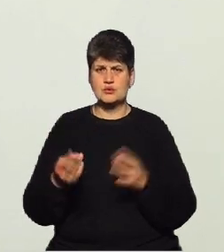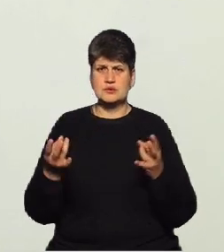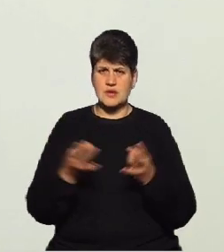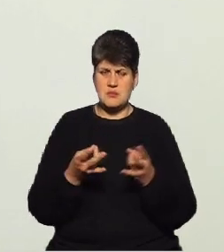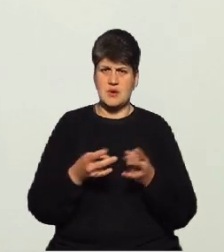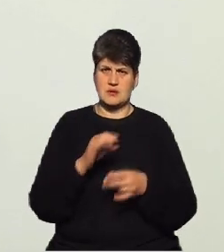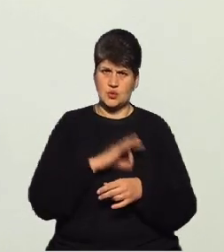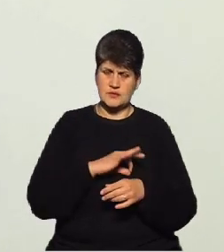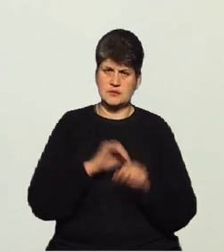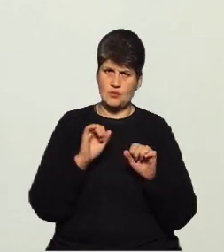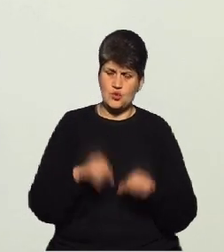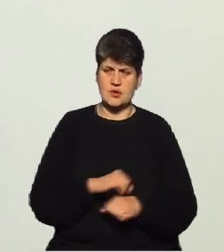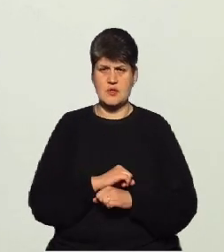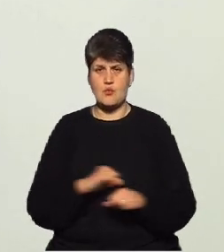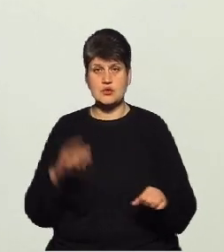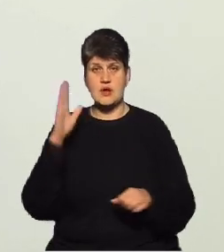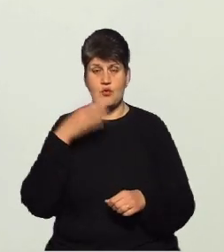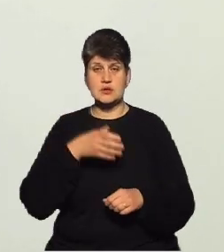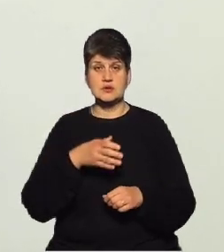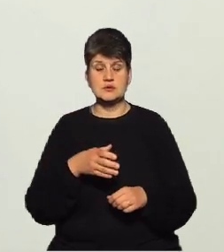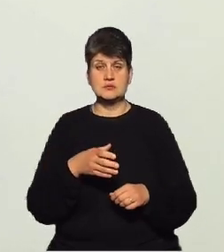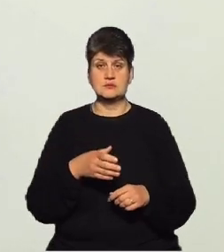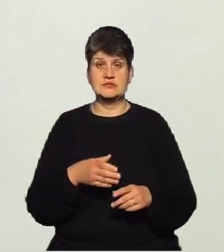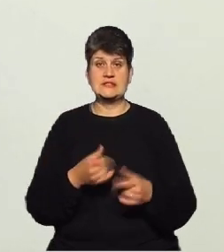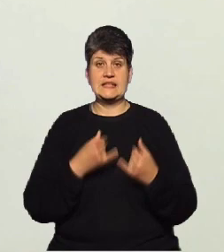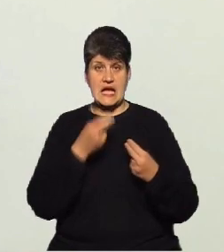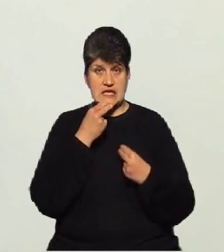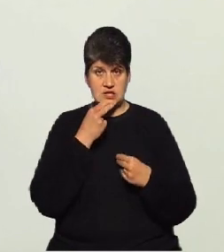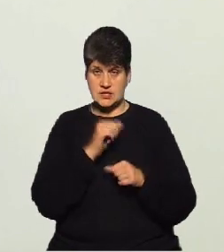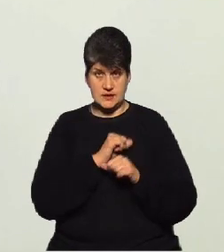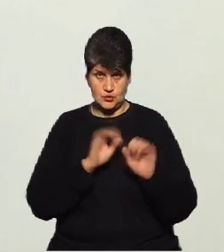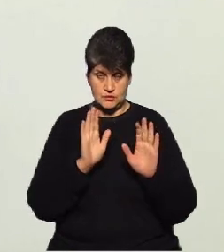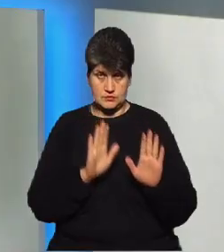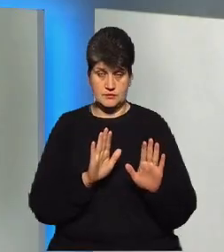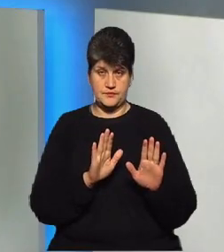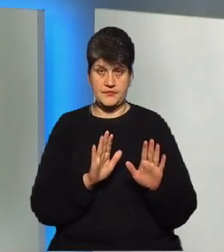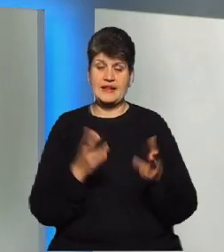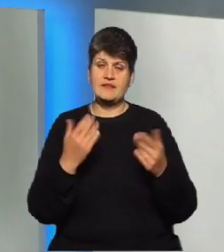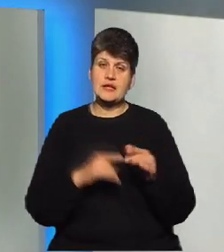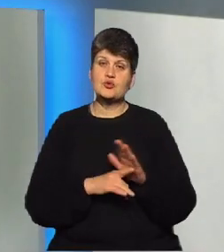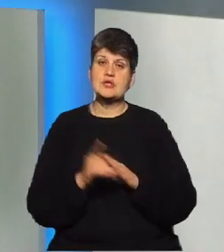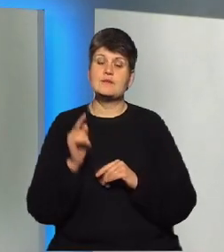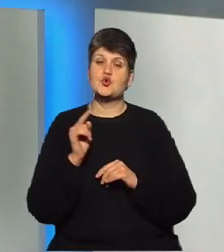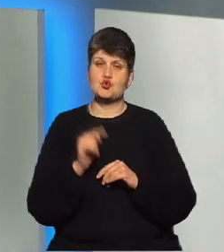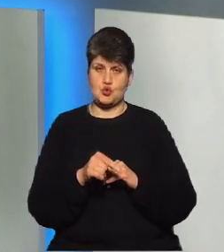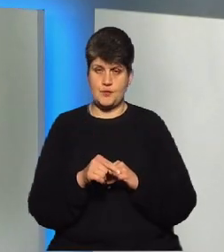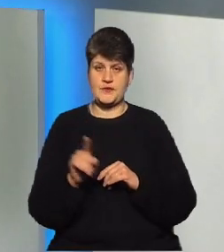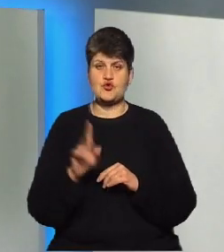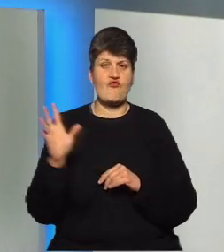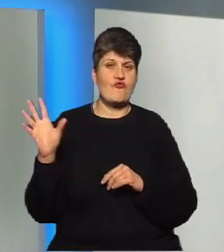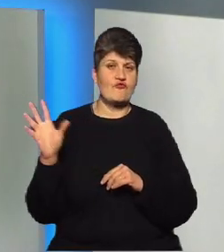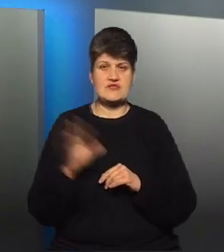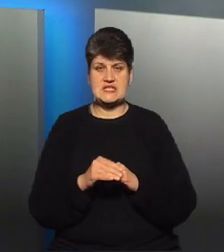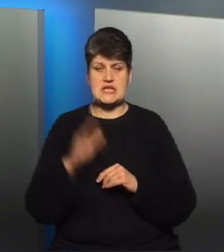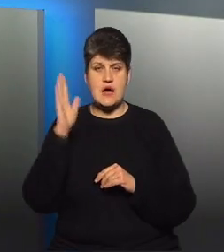можна використовувати? Звичайно, для їжі люди не ризикували би, я так думаю. Давайте почнемо з того, що вся вода, яка подається